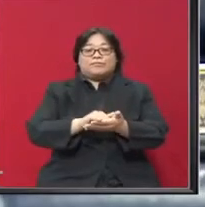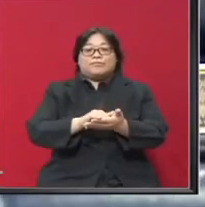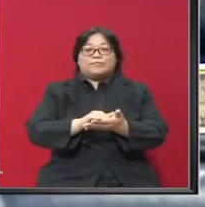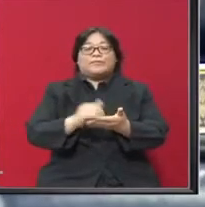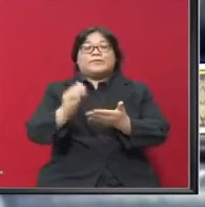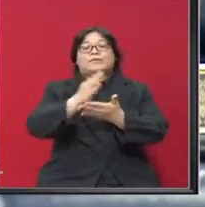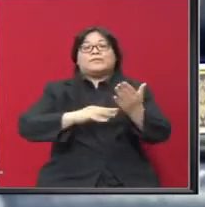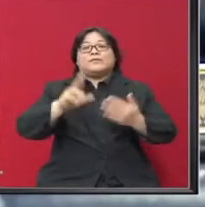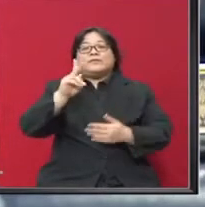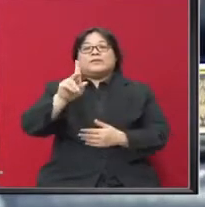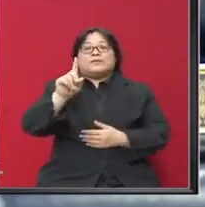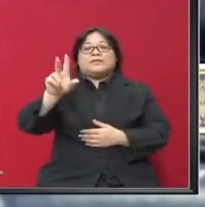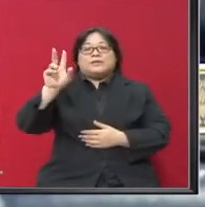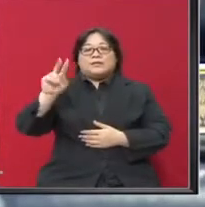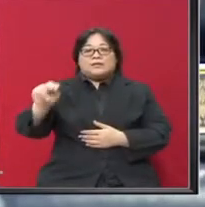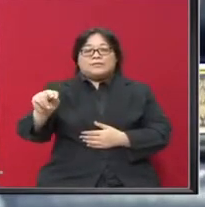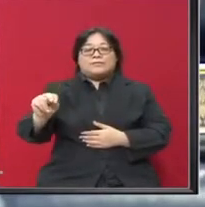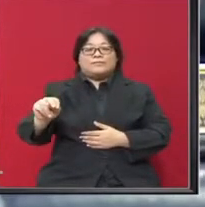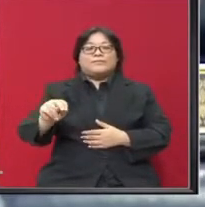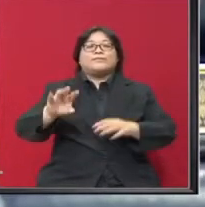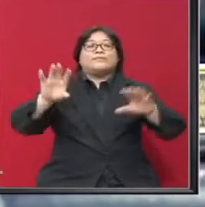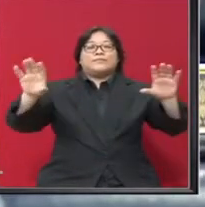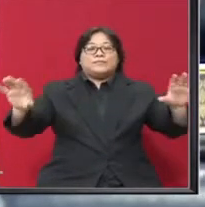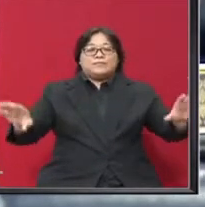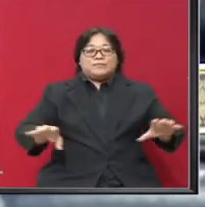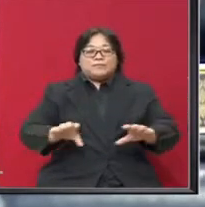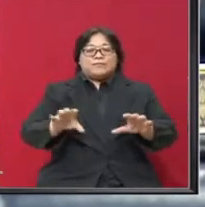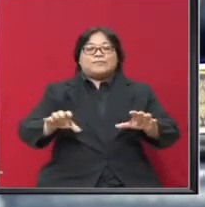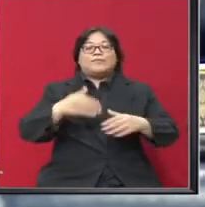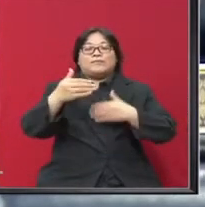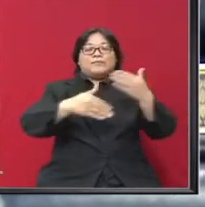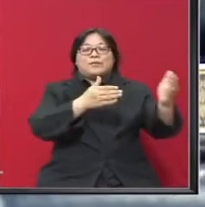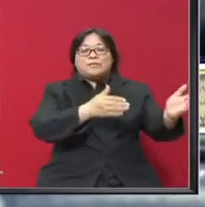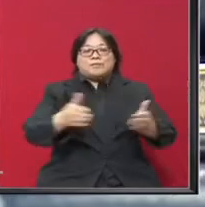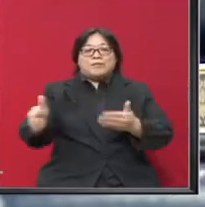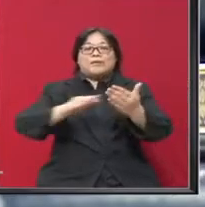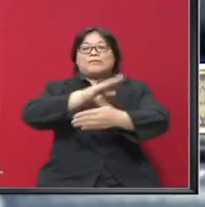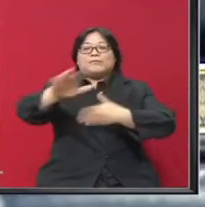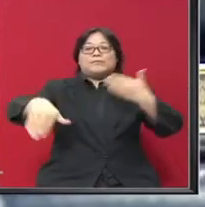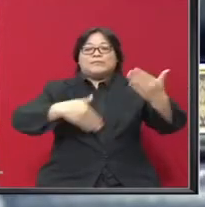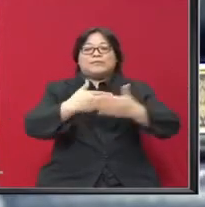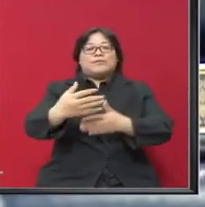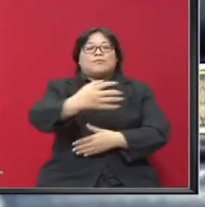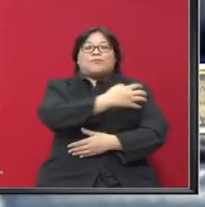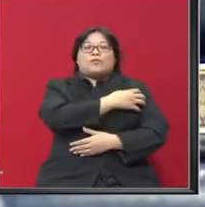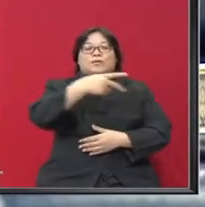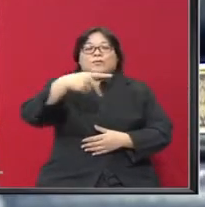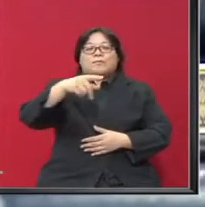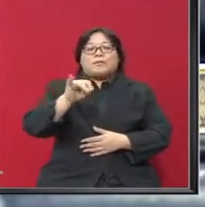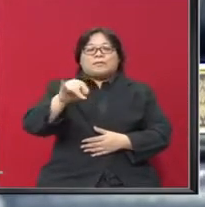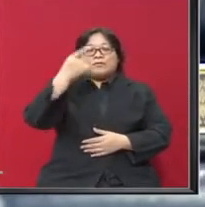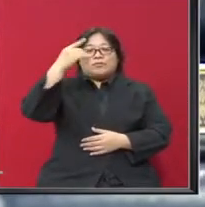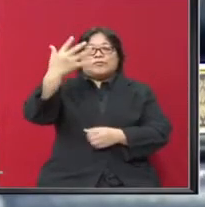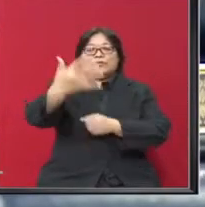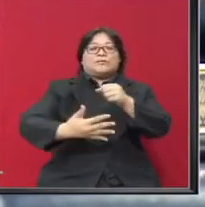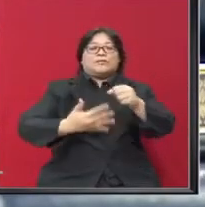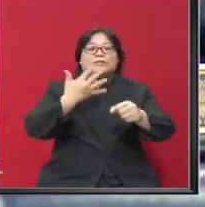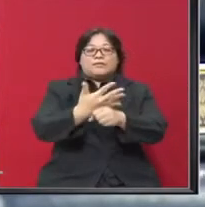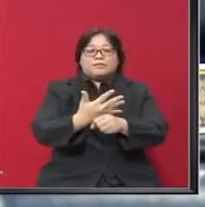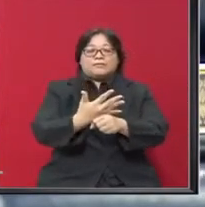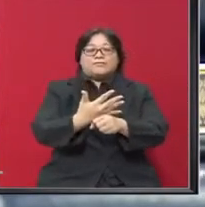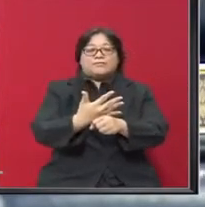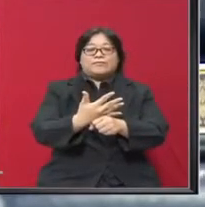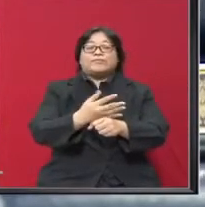pihak KDN telah melaksanakan pelan holistik penguasaan parti bagi 5 tahun